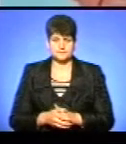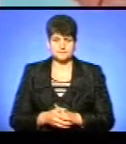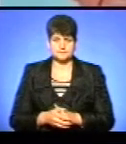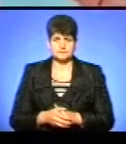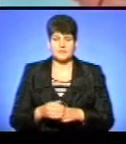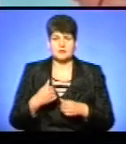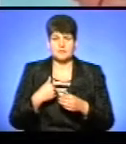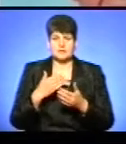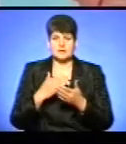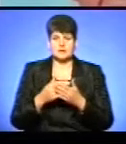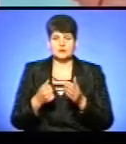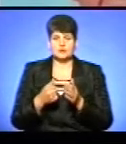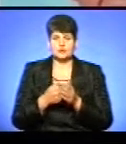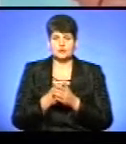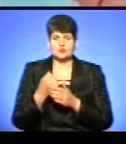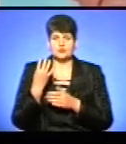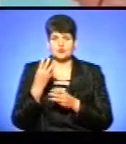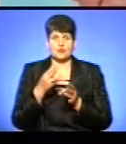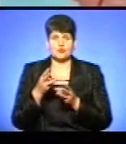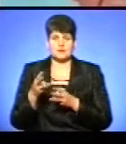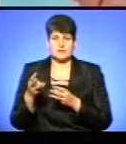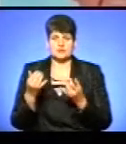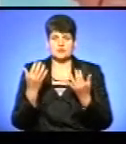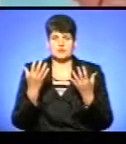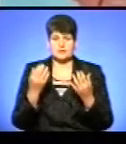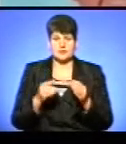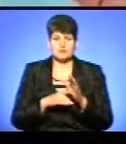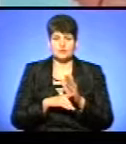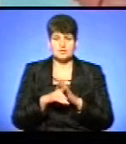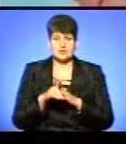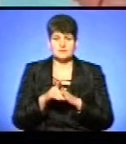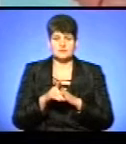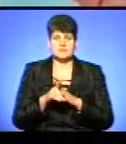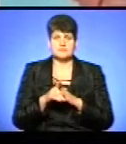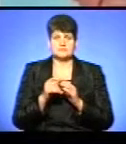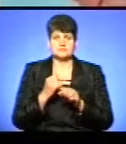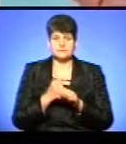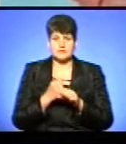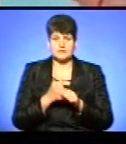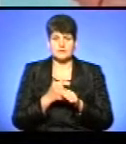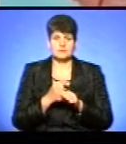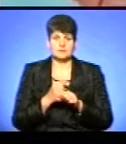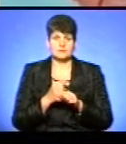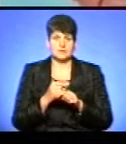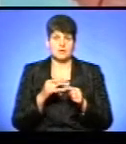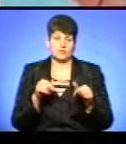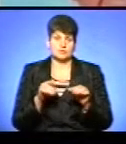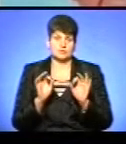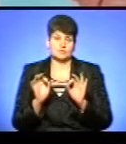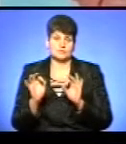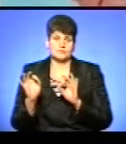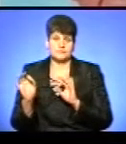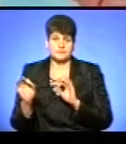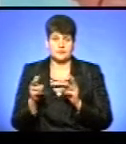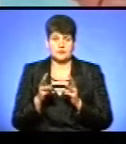«Ми належимо до чотирьох котельний. На сьогоднішній день почався запуск, ніби проходить він нормально, все в нормальному режимі. Від